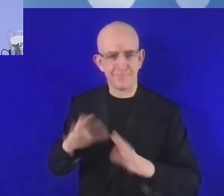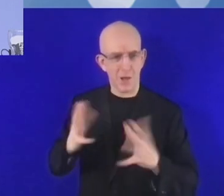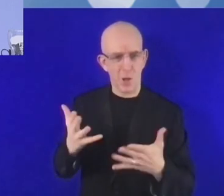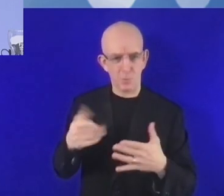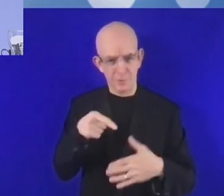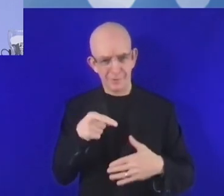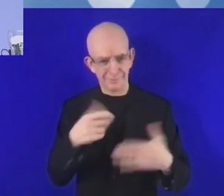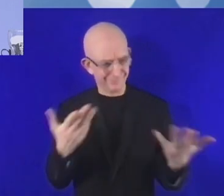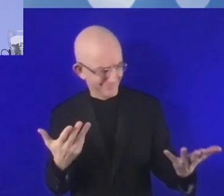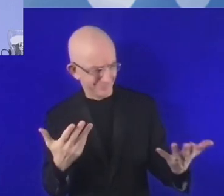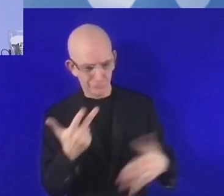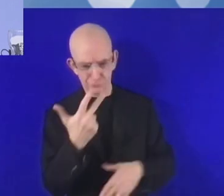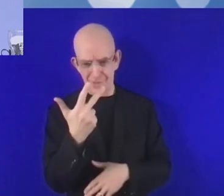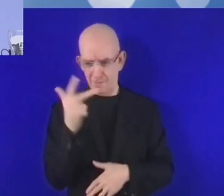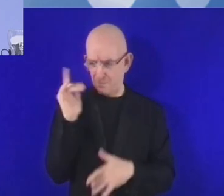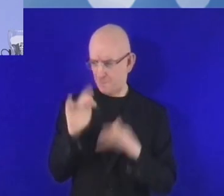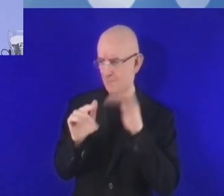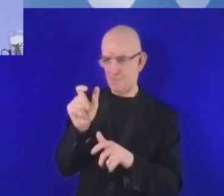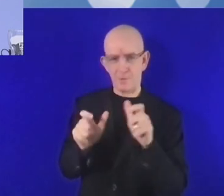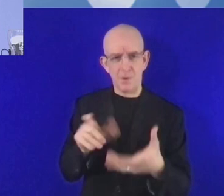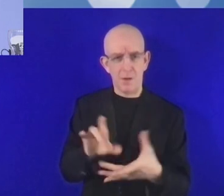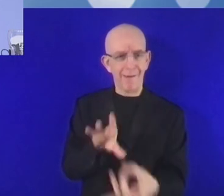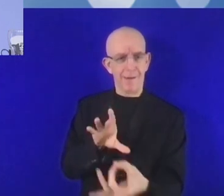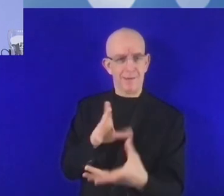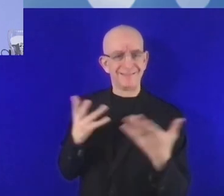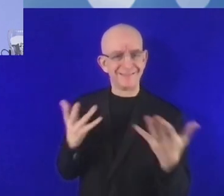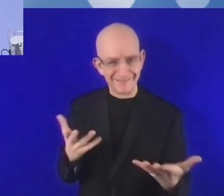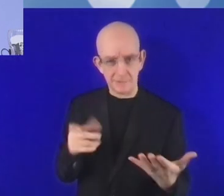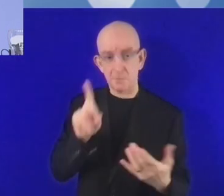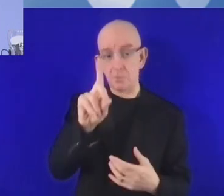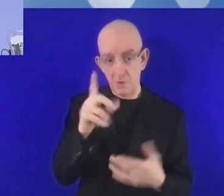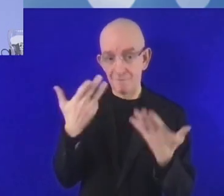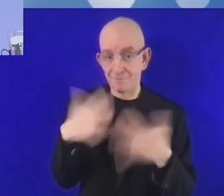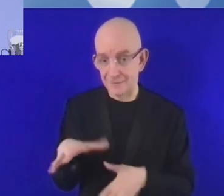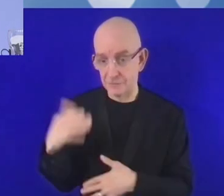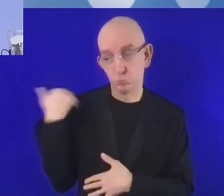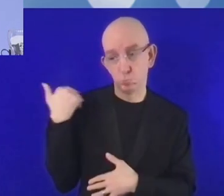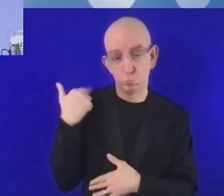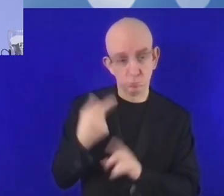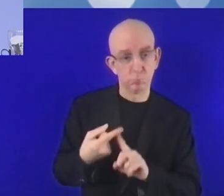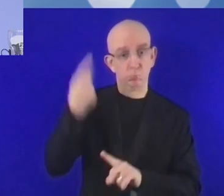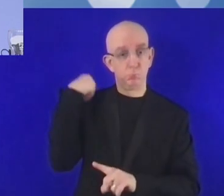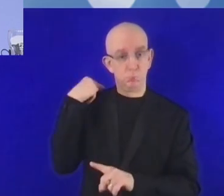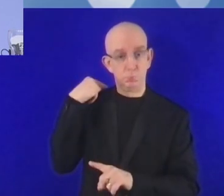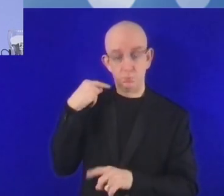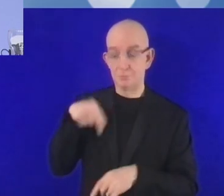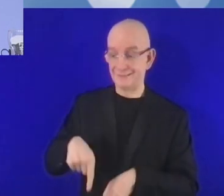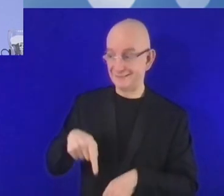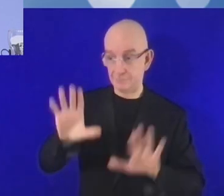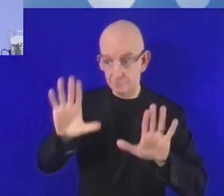ربما هؤلاء الأشخاص الذين لا يستفيدون لديهم أيضاً